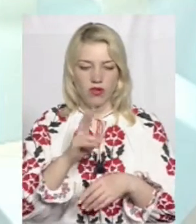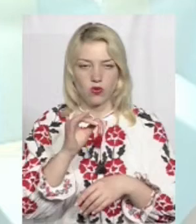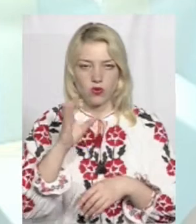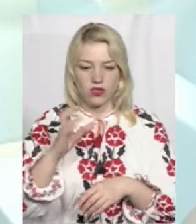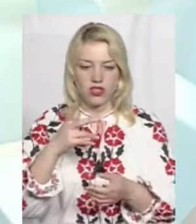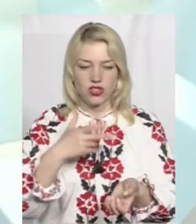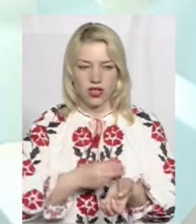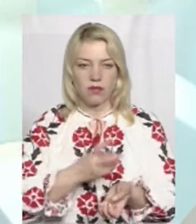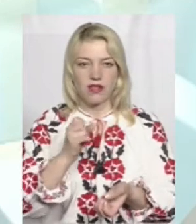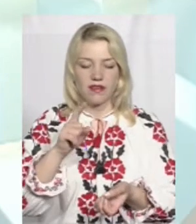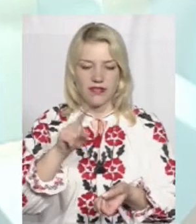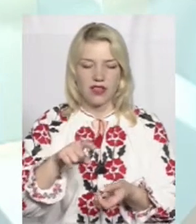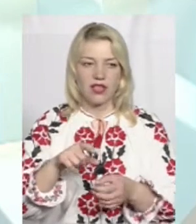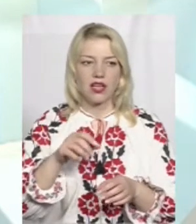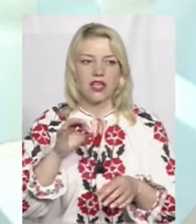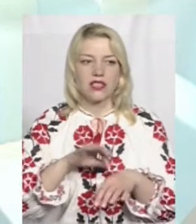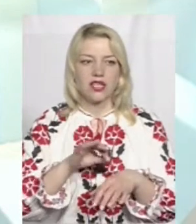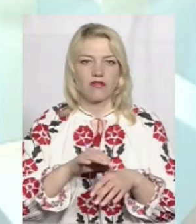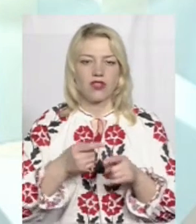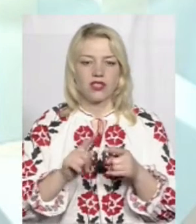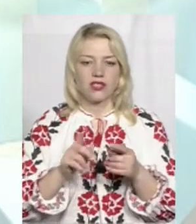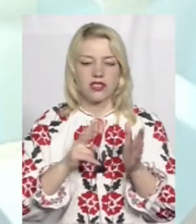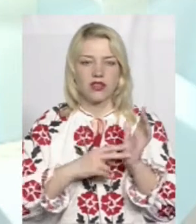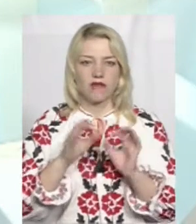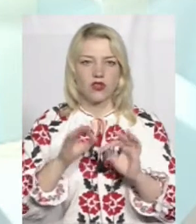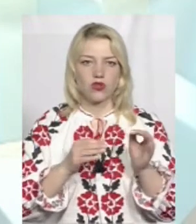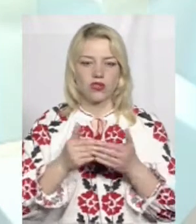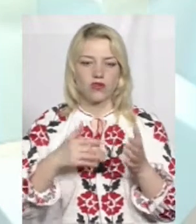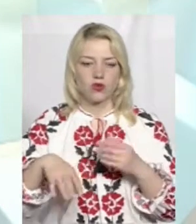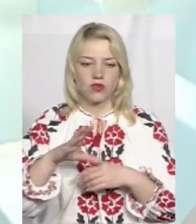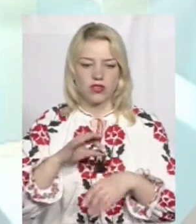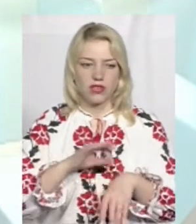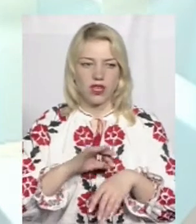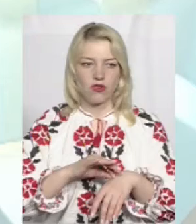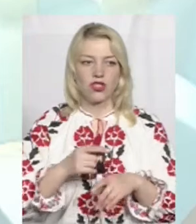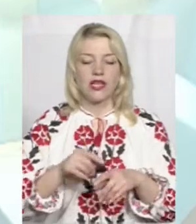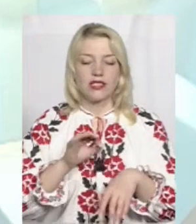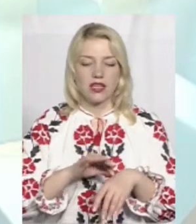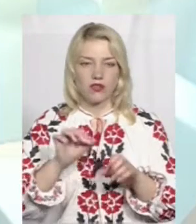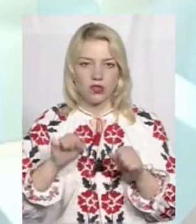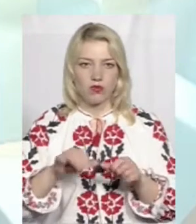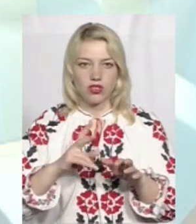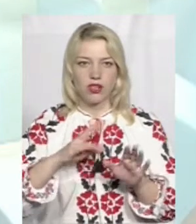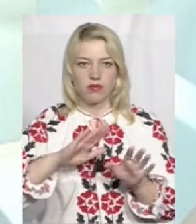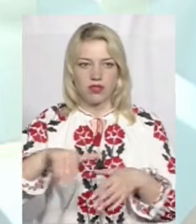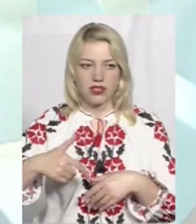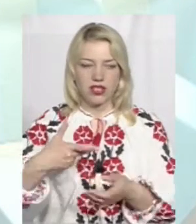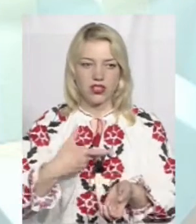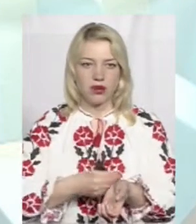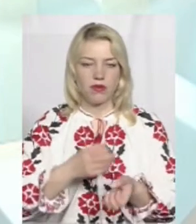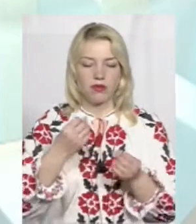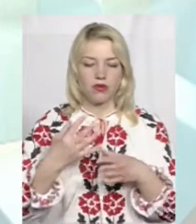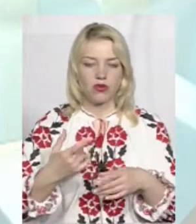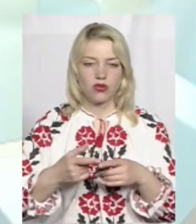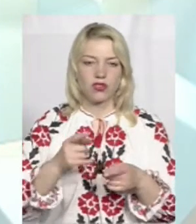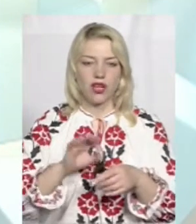щеплення і все-таки захворіли, вони складають 7% від всіх захворівших. Тобто захворіти можна і після щеплення. Просто